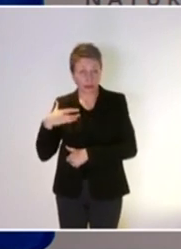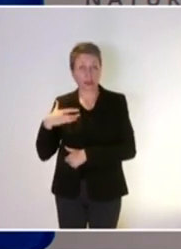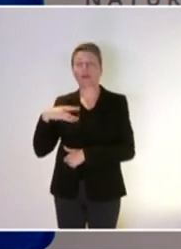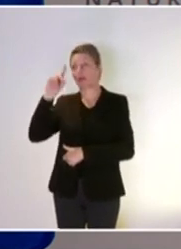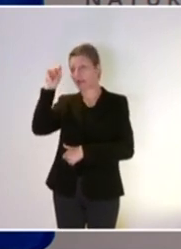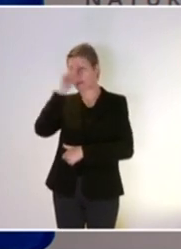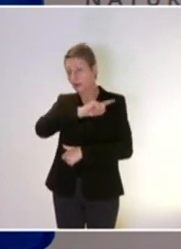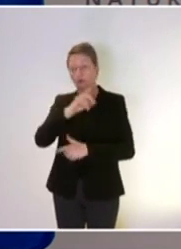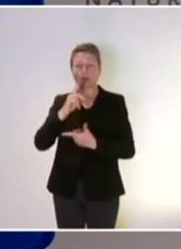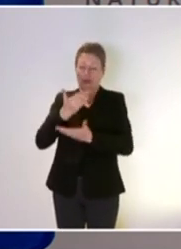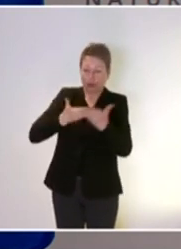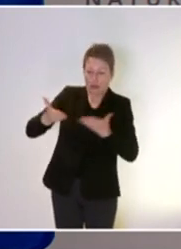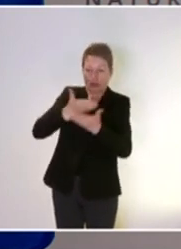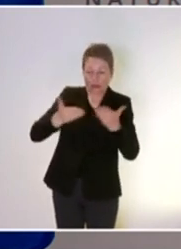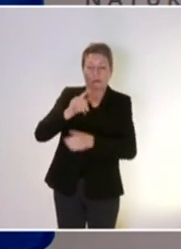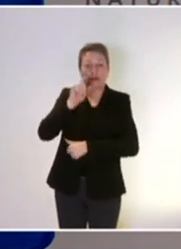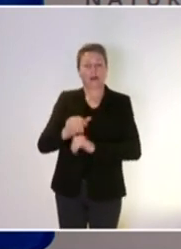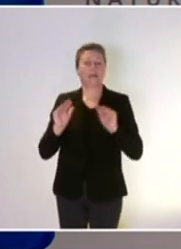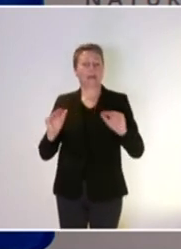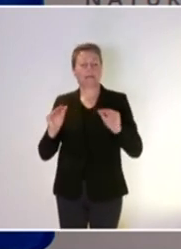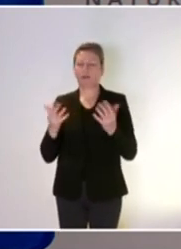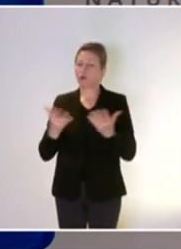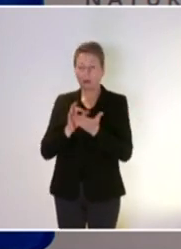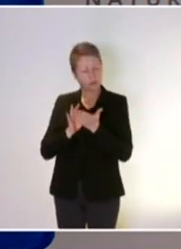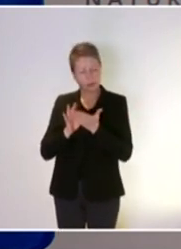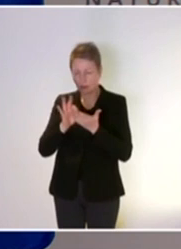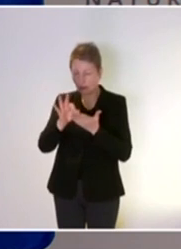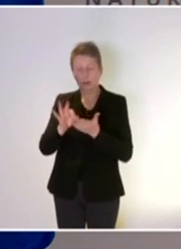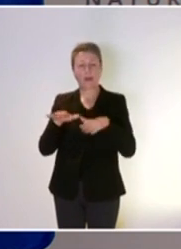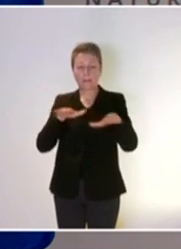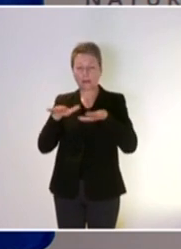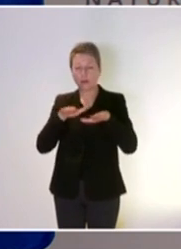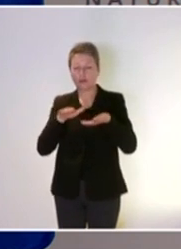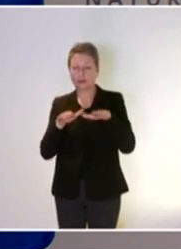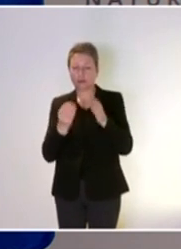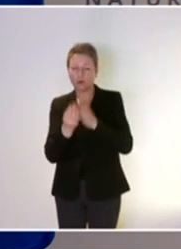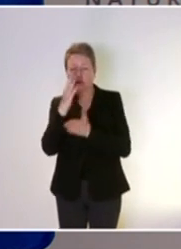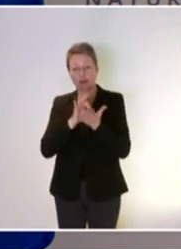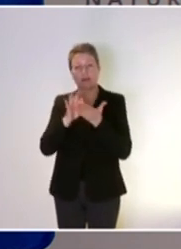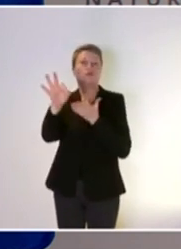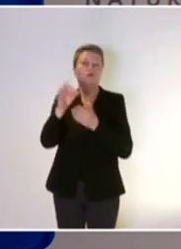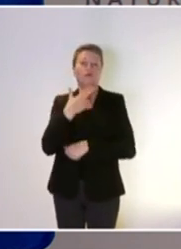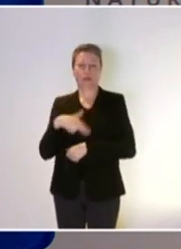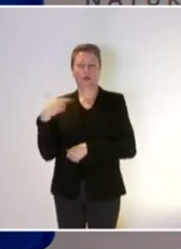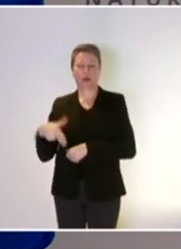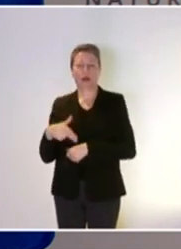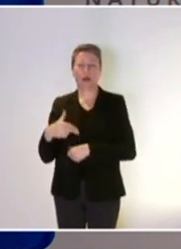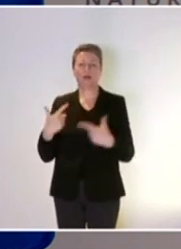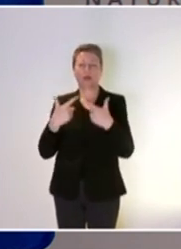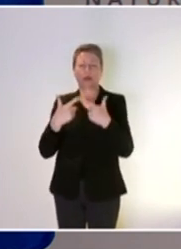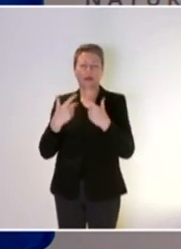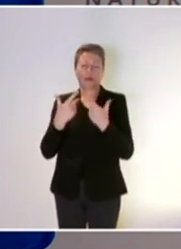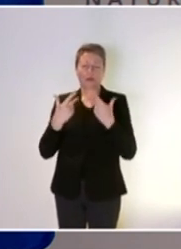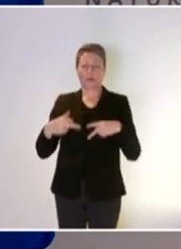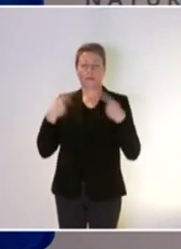des difficultés en termes de concertation alors même que j'ai souhaité la méthodologie de cette nouvelle stratégie nationale biodiversité justement basée